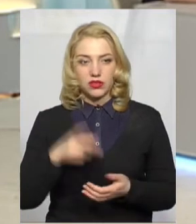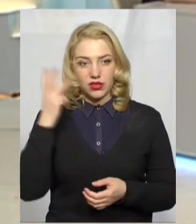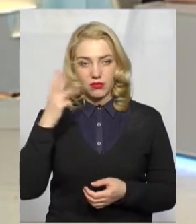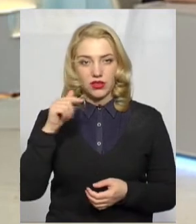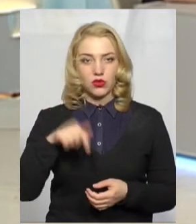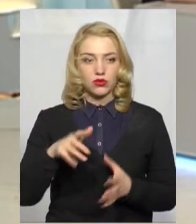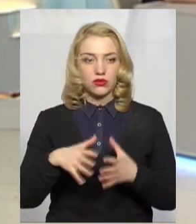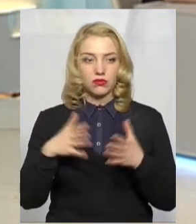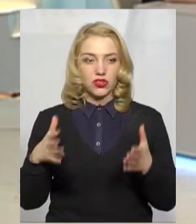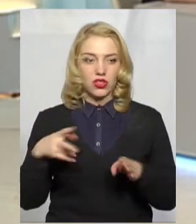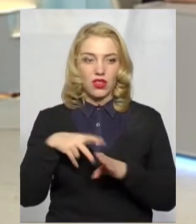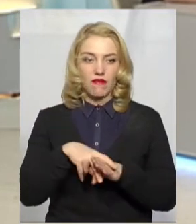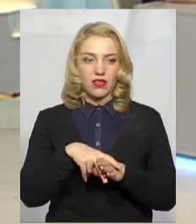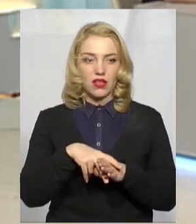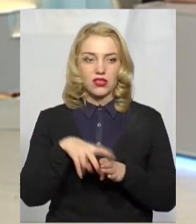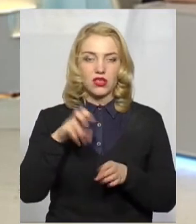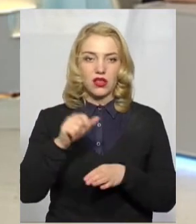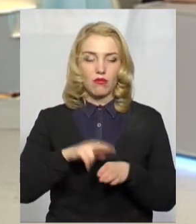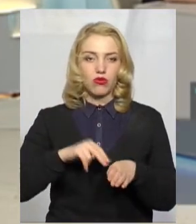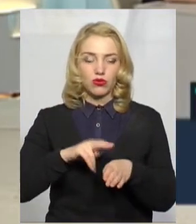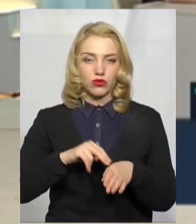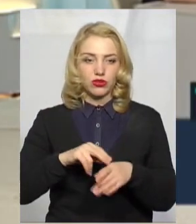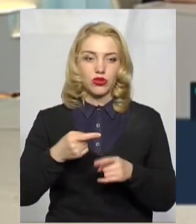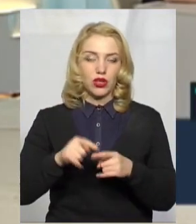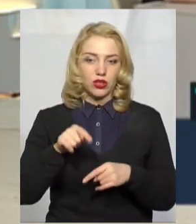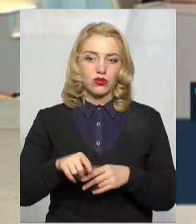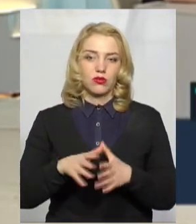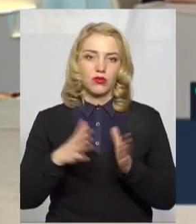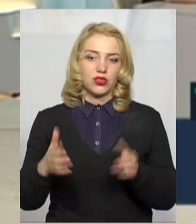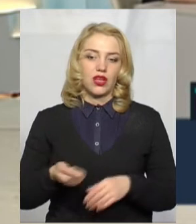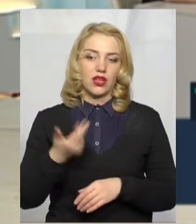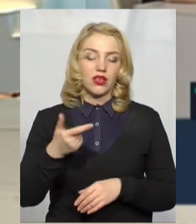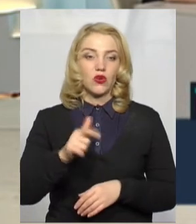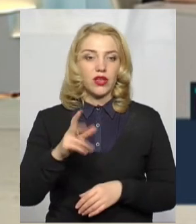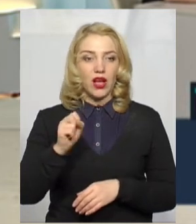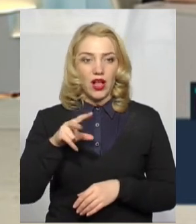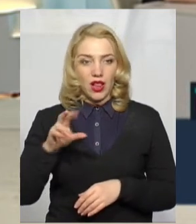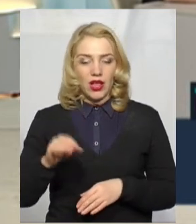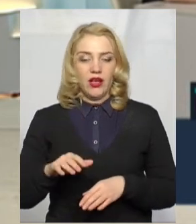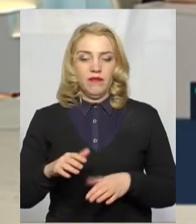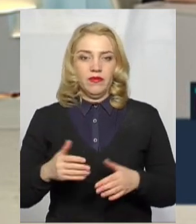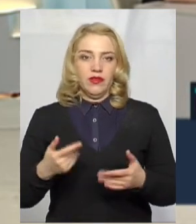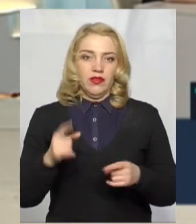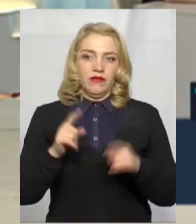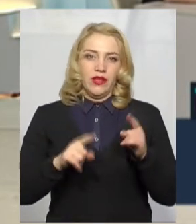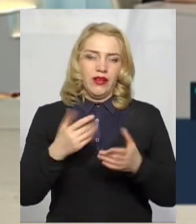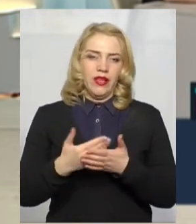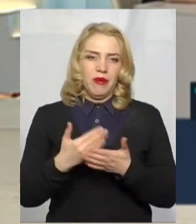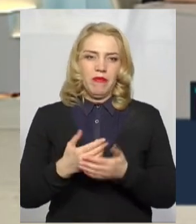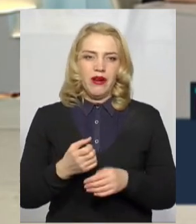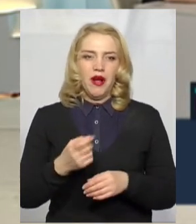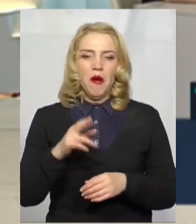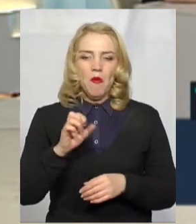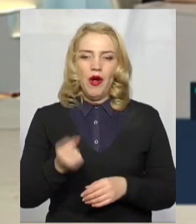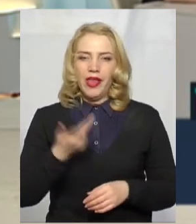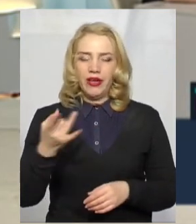Тут більше навантаження на поліцейських і, відповідно, більша кількість людей. Разом з населених пунктах, деяких ми вже по декілька разів